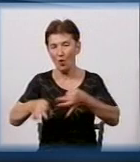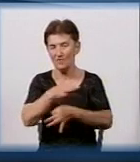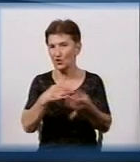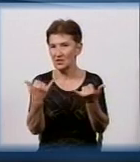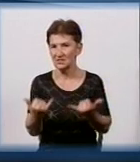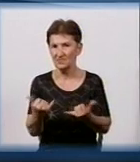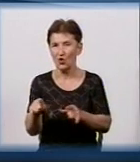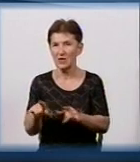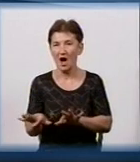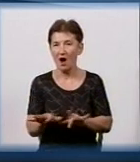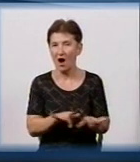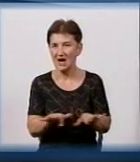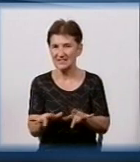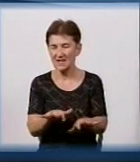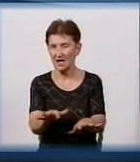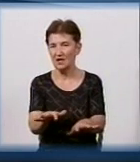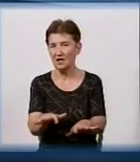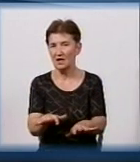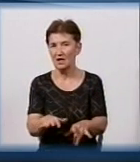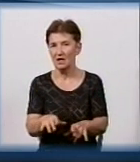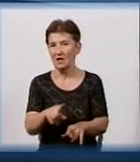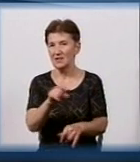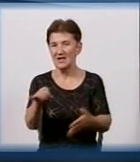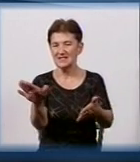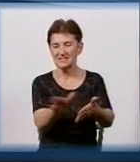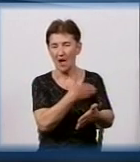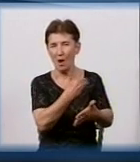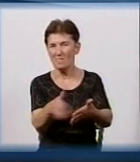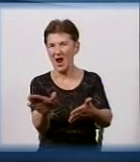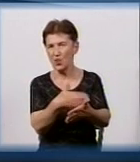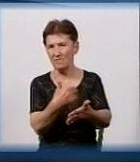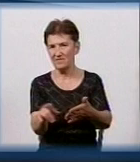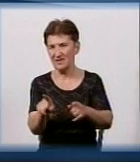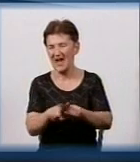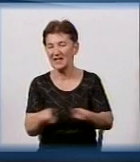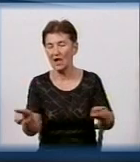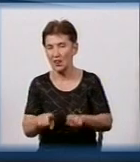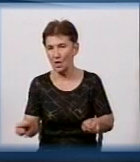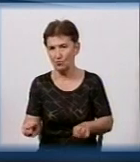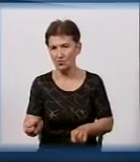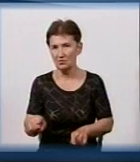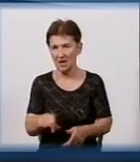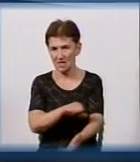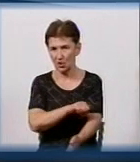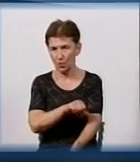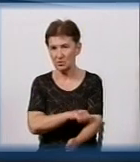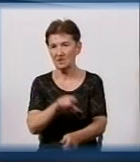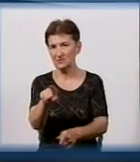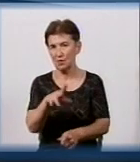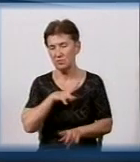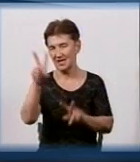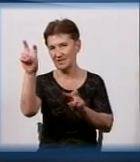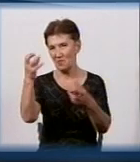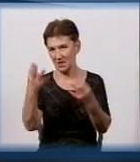акцію. Активісти замальовували вуличну рекламу наркотиків в одному з районів Кропивницького. Це була тема дня.